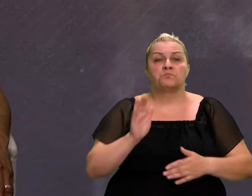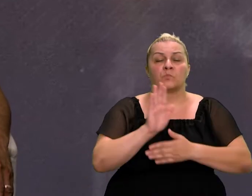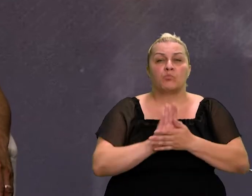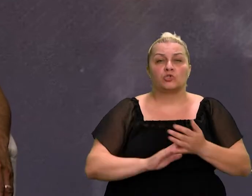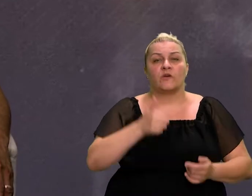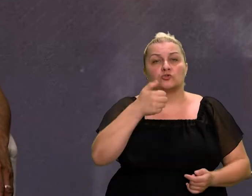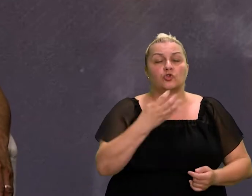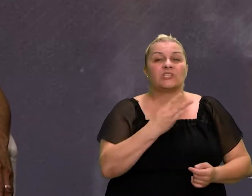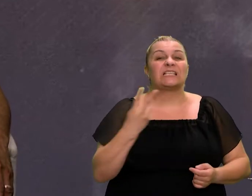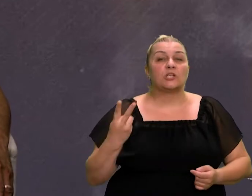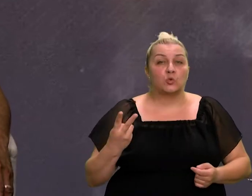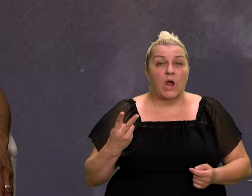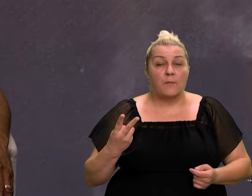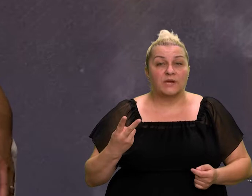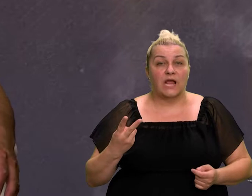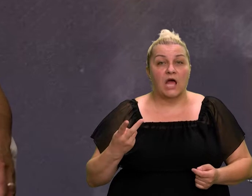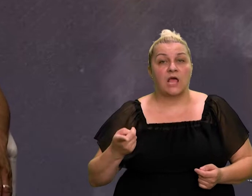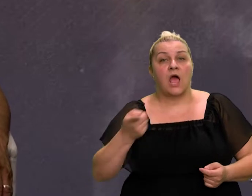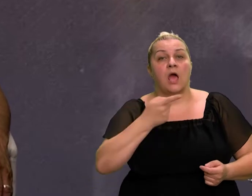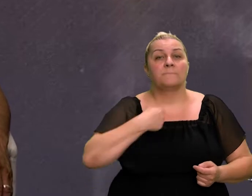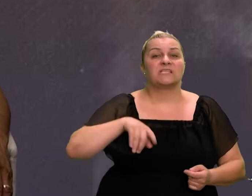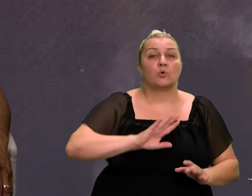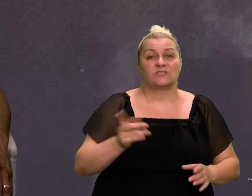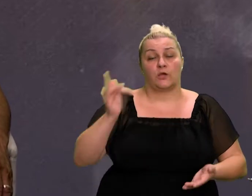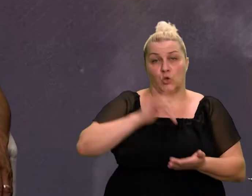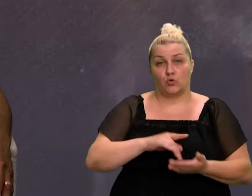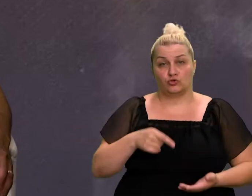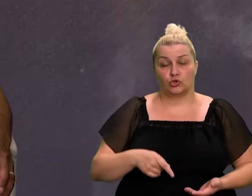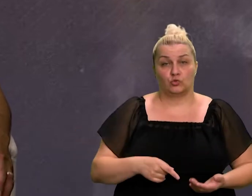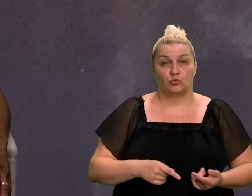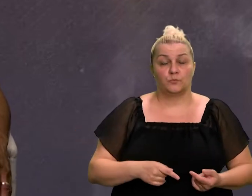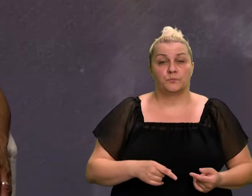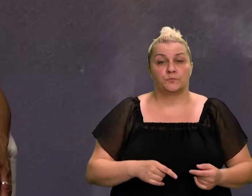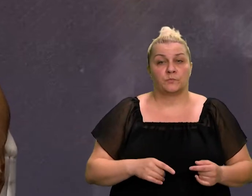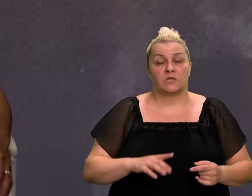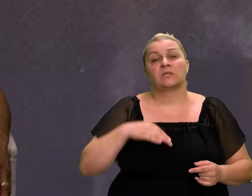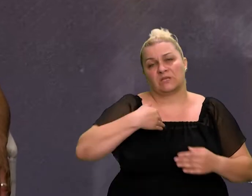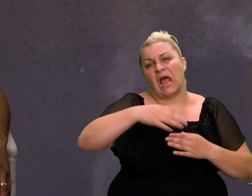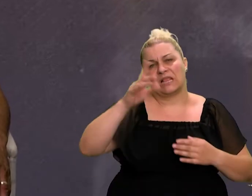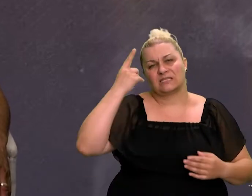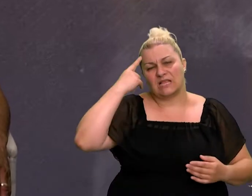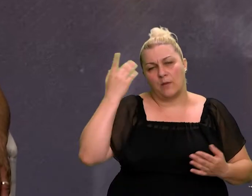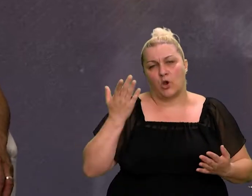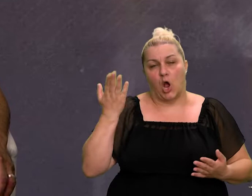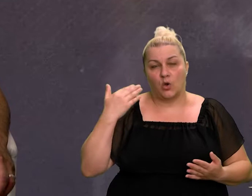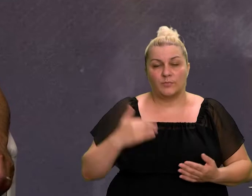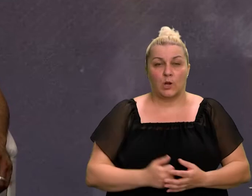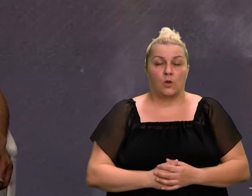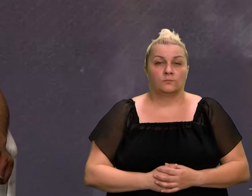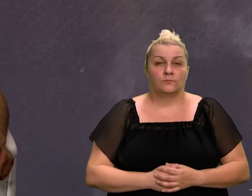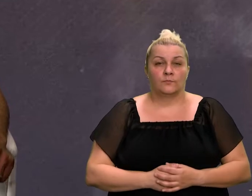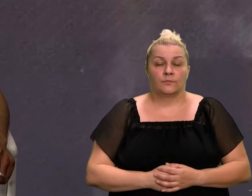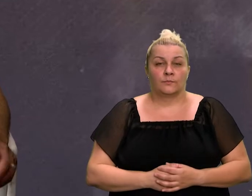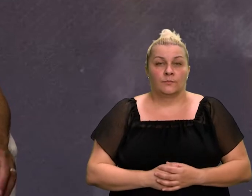Formiranje 142. brigade, smo svi bili tu, i onda cili tijek, se zna kako je dalje 142. brigade